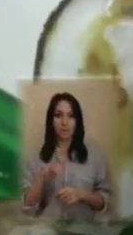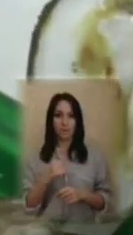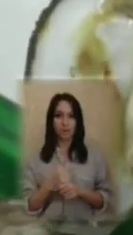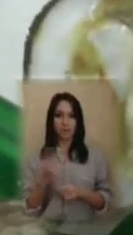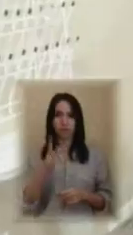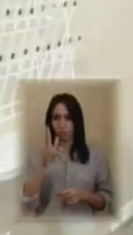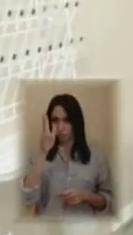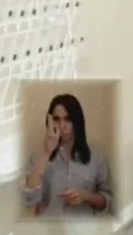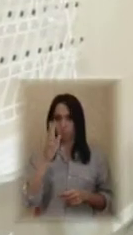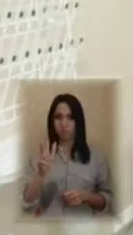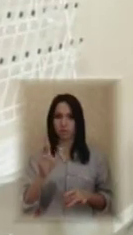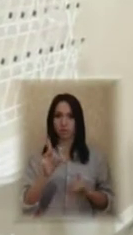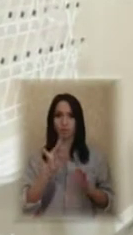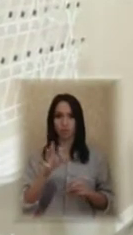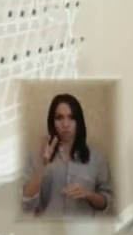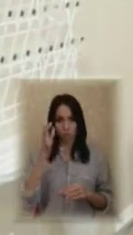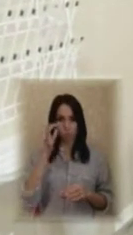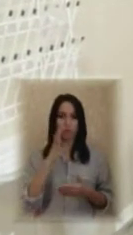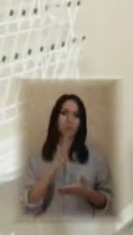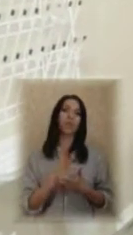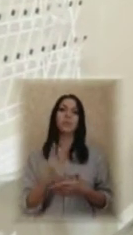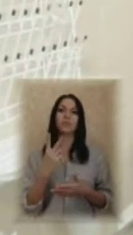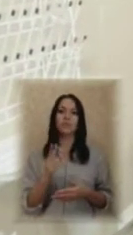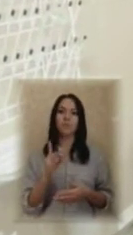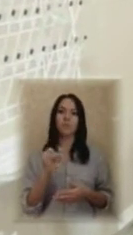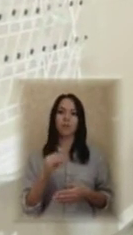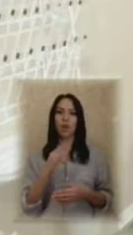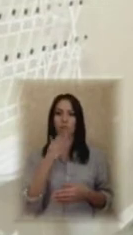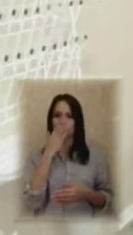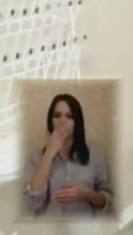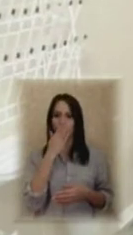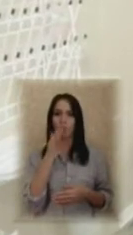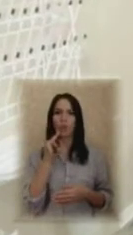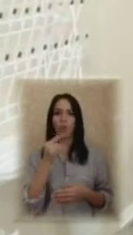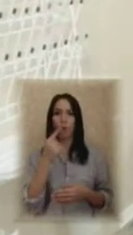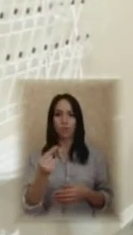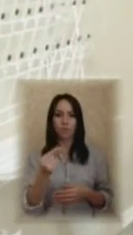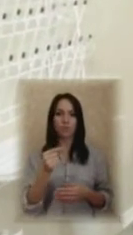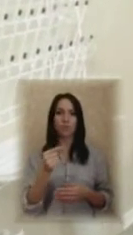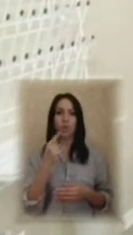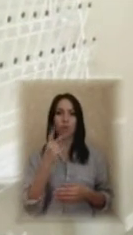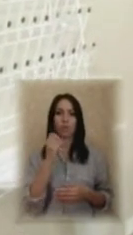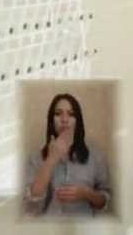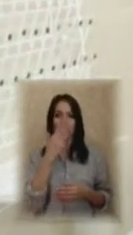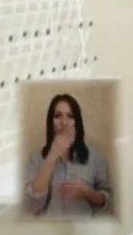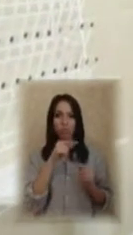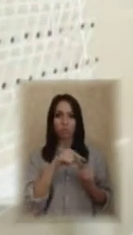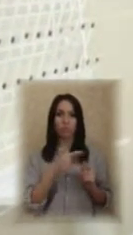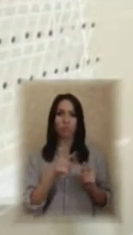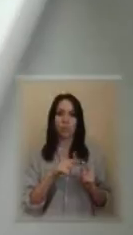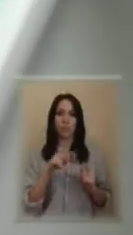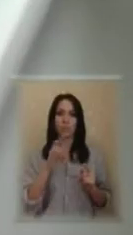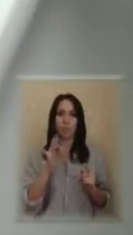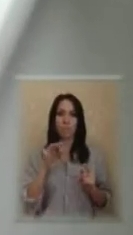науковець. Є два краї – тупий і гострий. На тупому краю відкладається перламутр білого кольору,